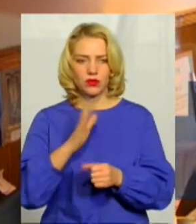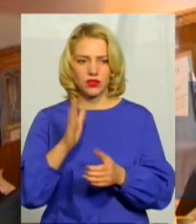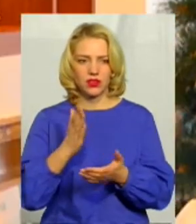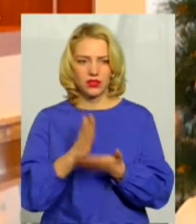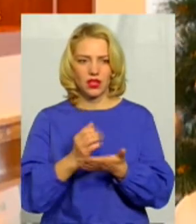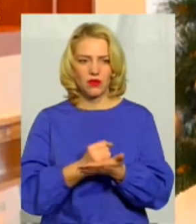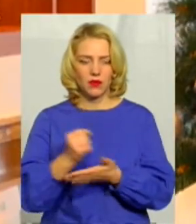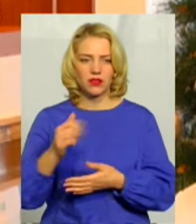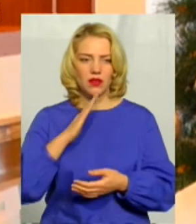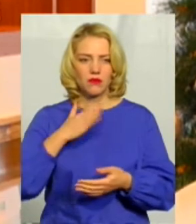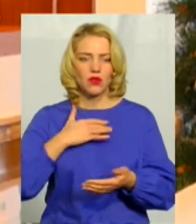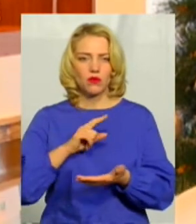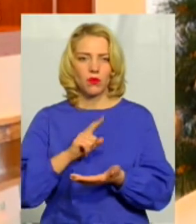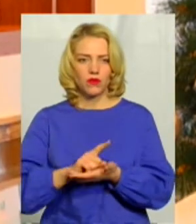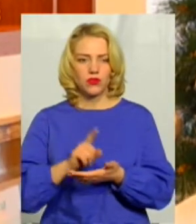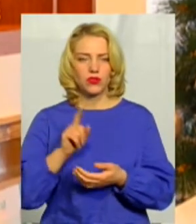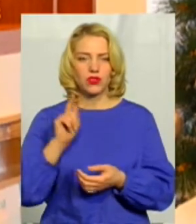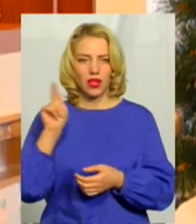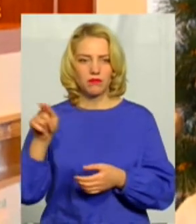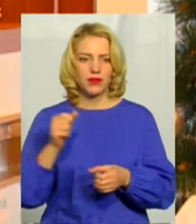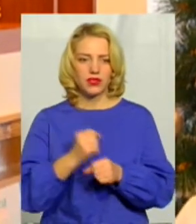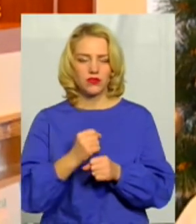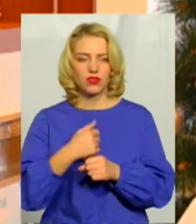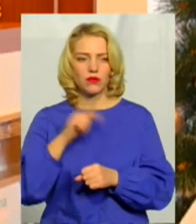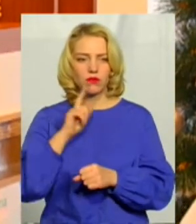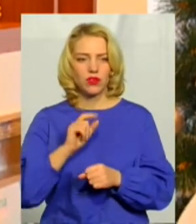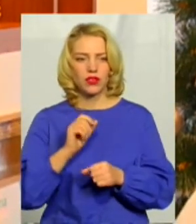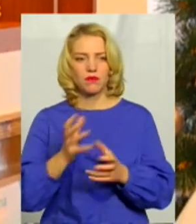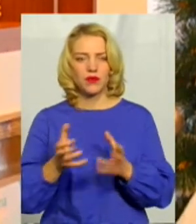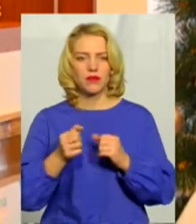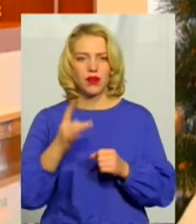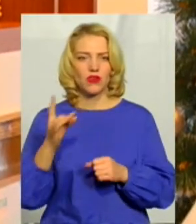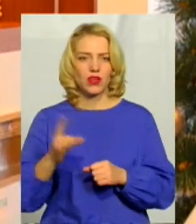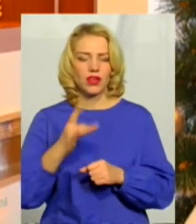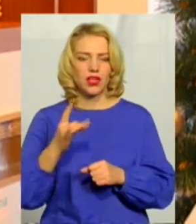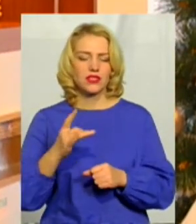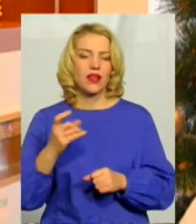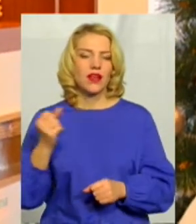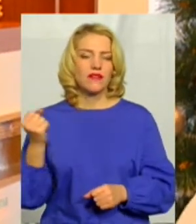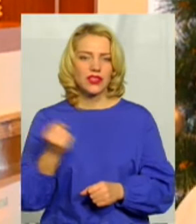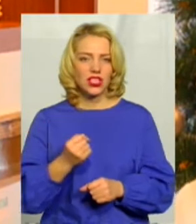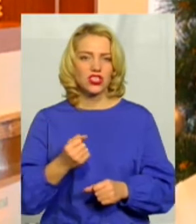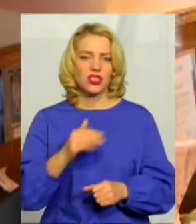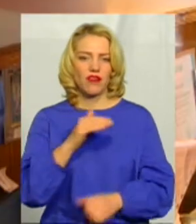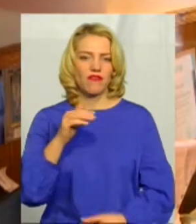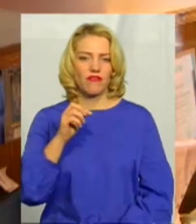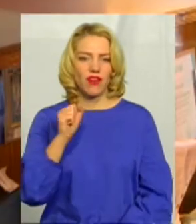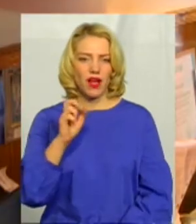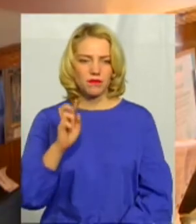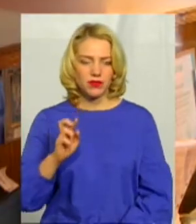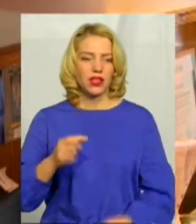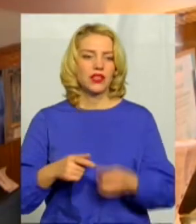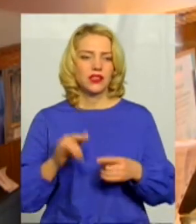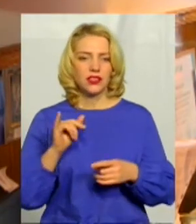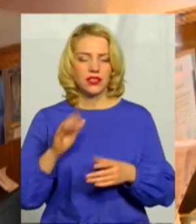працювати. Я поки що приймаю раз в тиждень на фельдшерсько-кошерському пункті. Надалі,